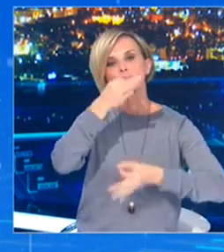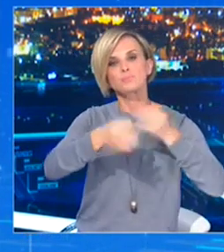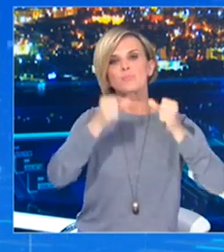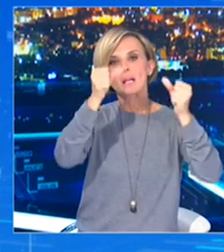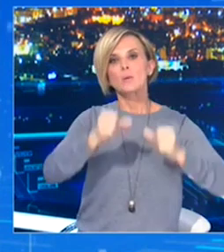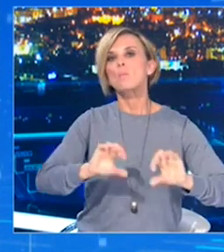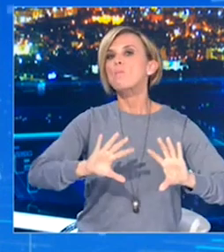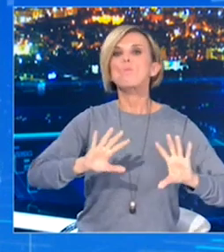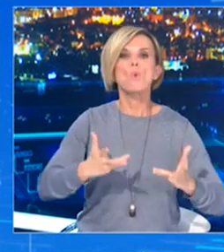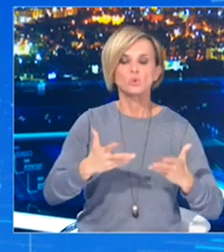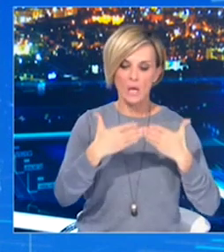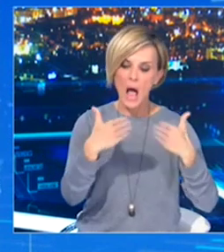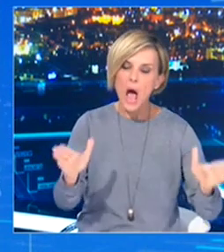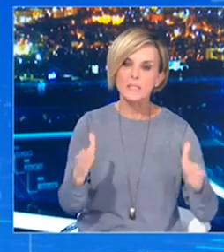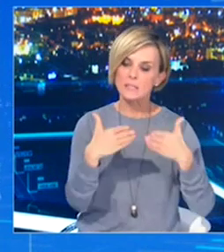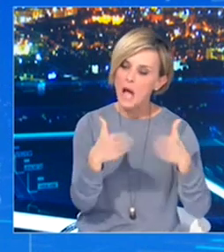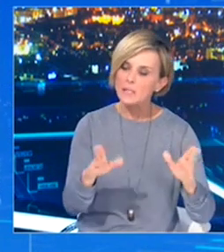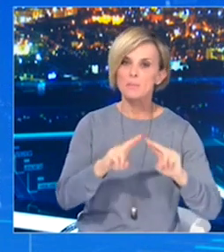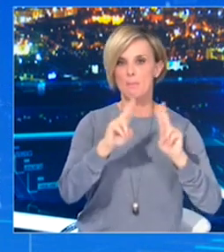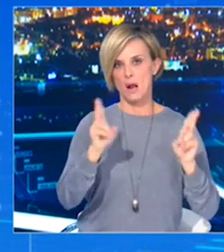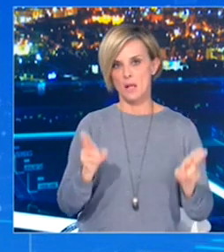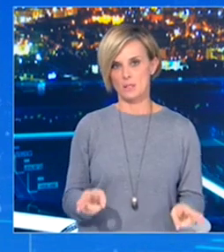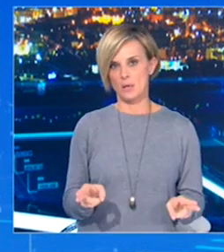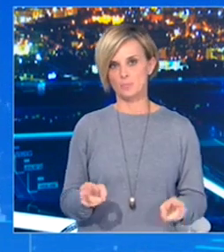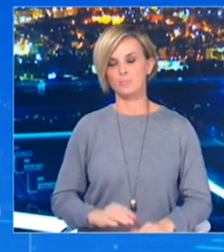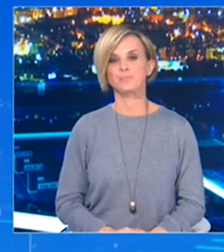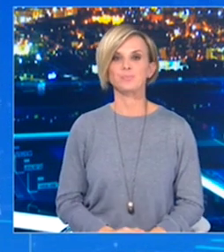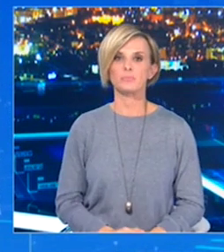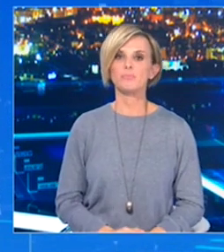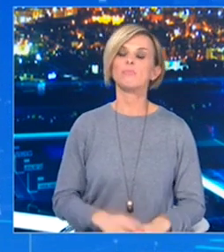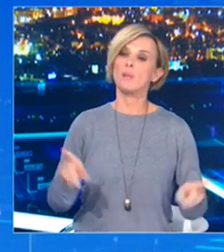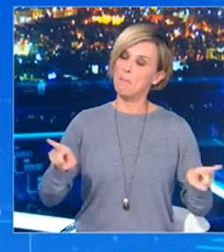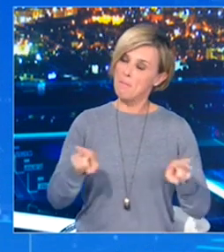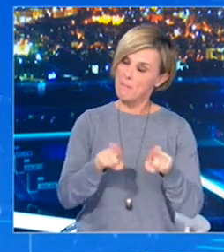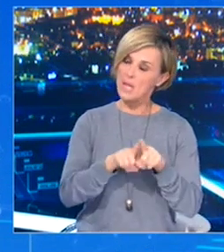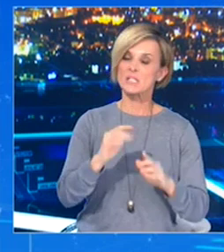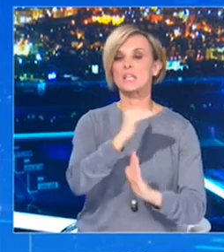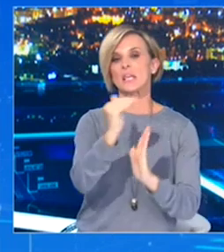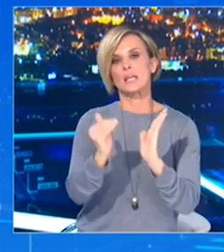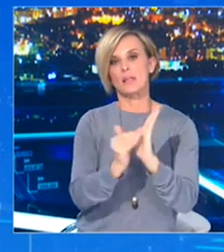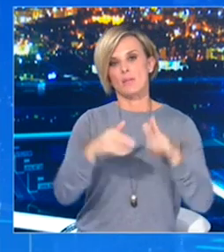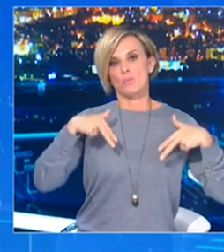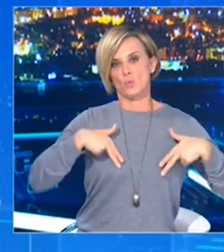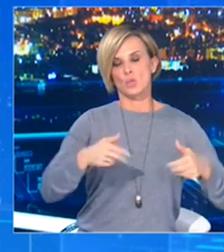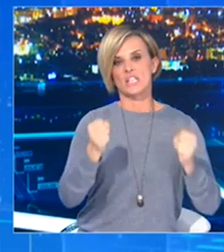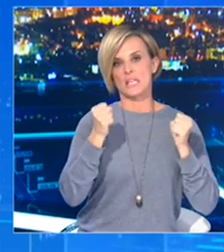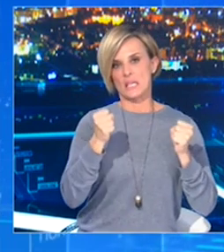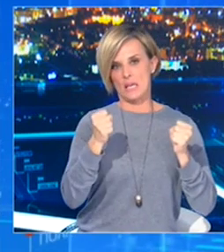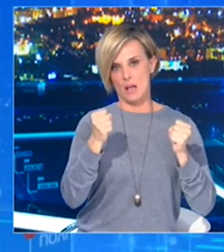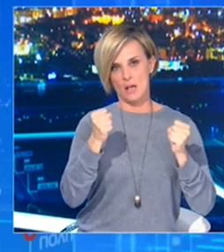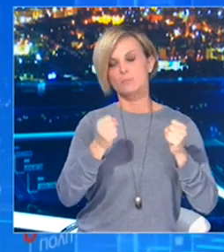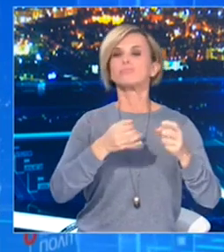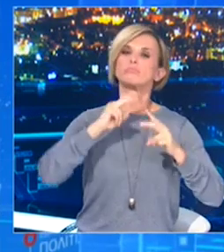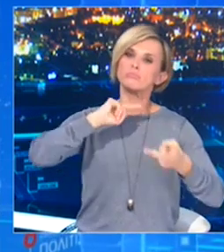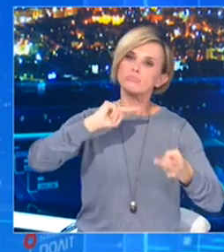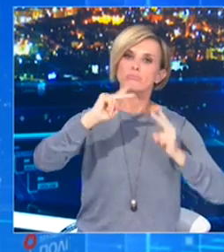επανεκκίνηση της λειτουργίας των εποχικών επιχειρήσεων. Όπως πάντα, στην ενημέρωση συμμετέχει και ο Εφυπουργός Υγείας Βασίλης Κοντοζαμάνης, προκειμένου να